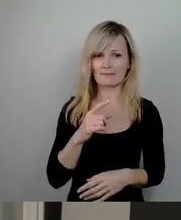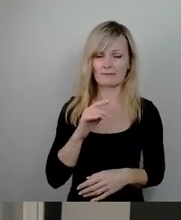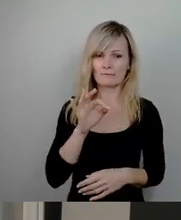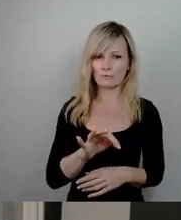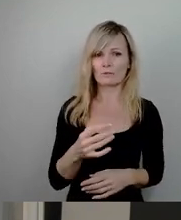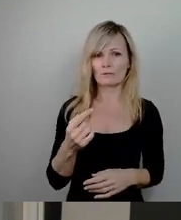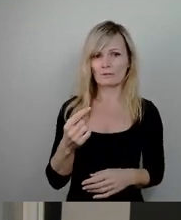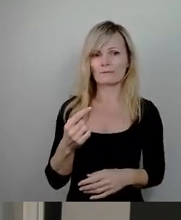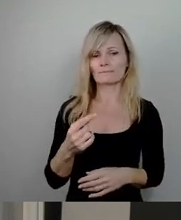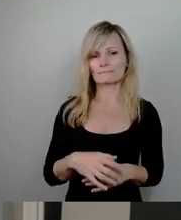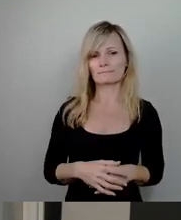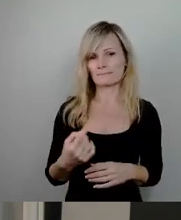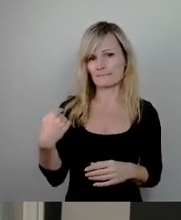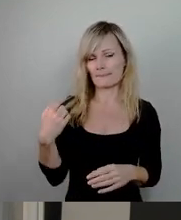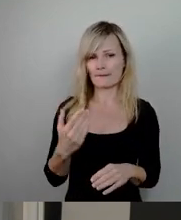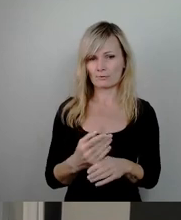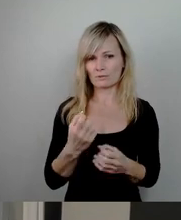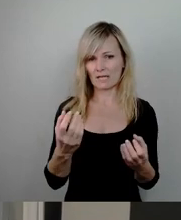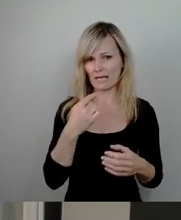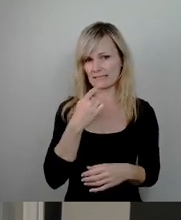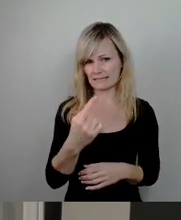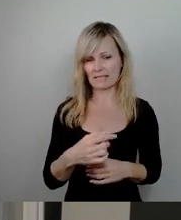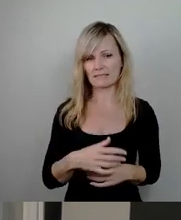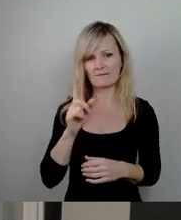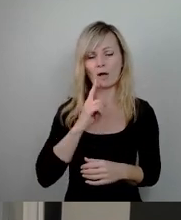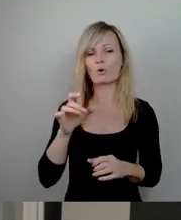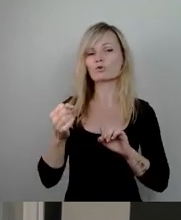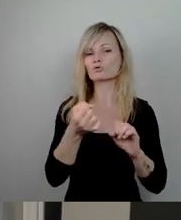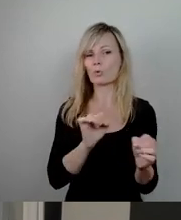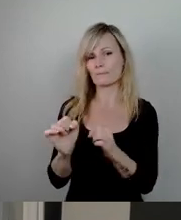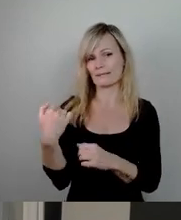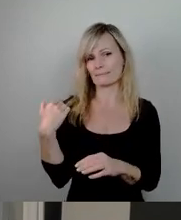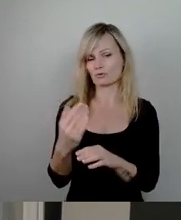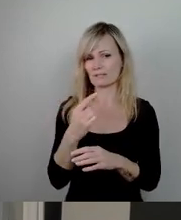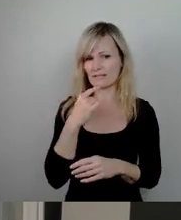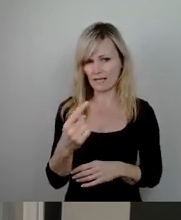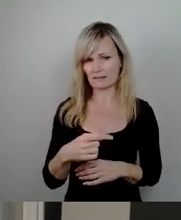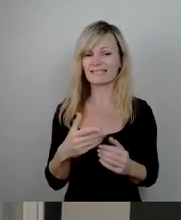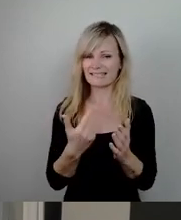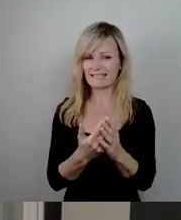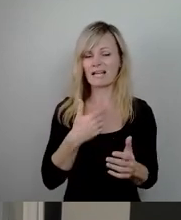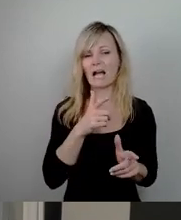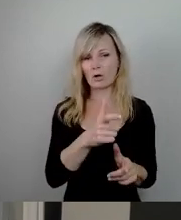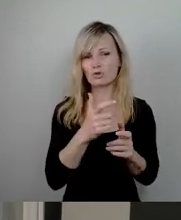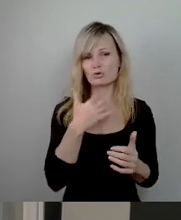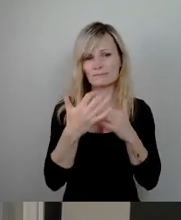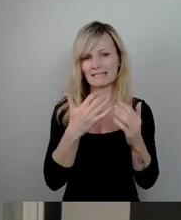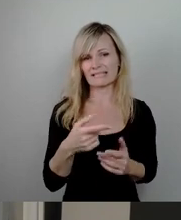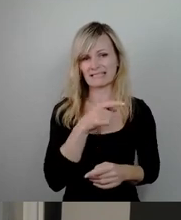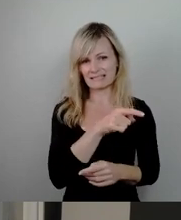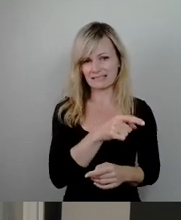Herr Sturm sehr deutlich gesagt hat, zu diesem federführenden Ausschussbericht. Es kann nicht um jeden Preis